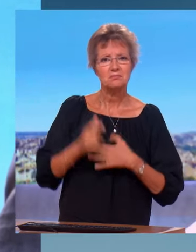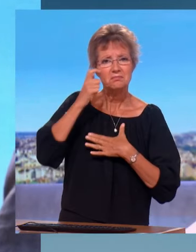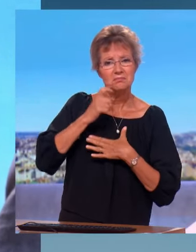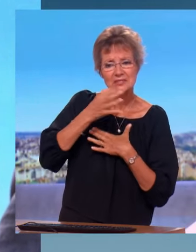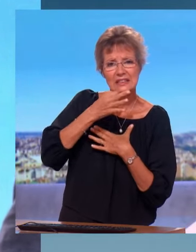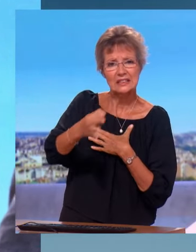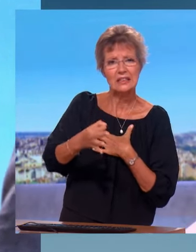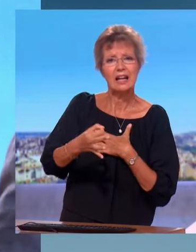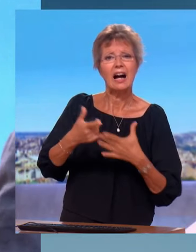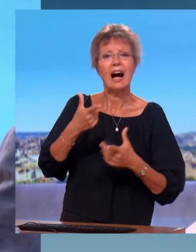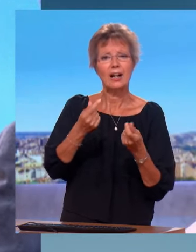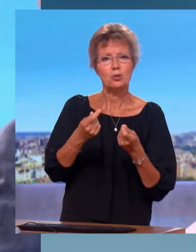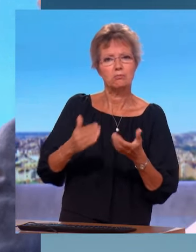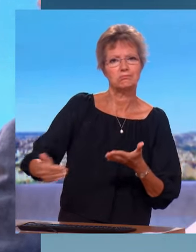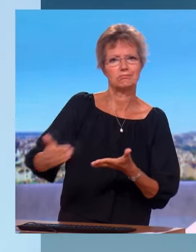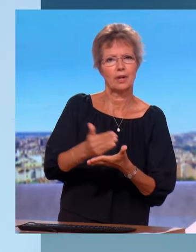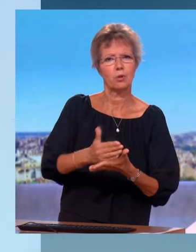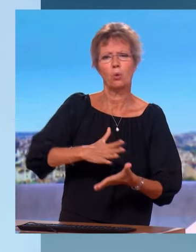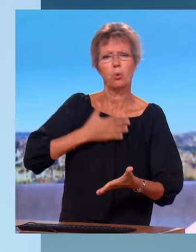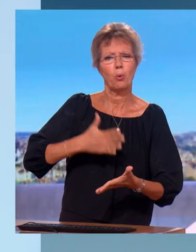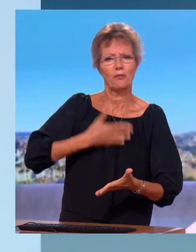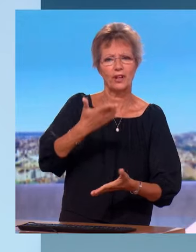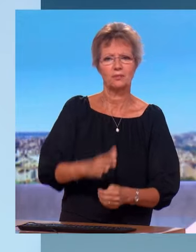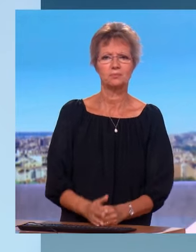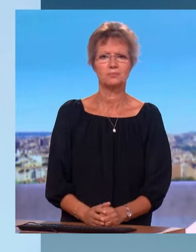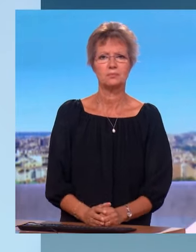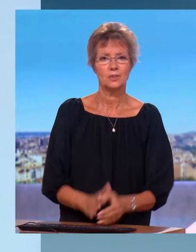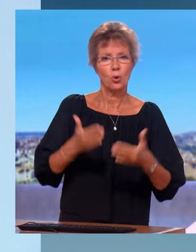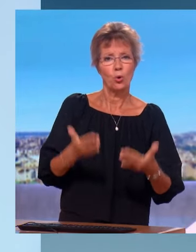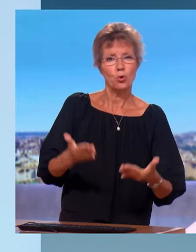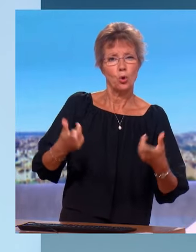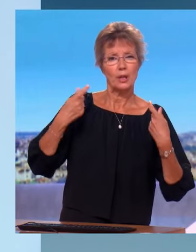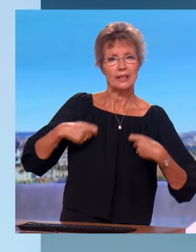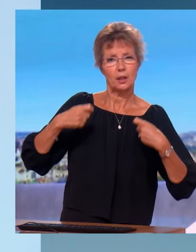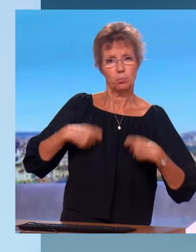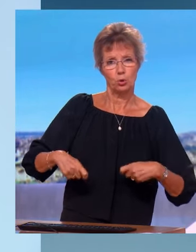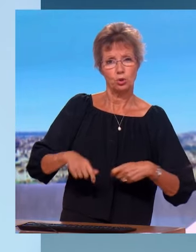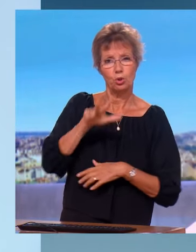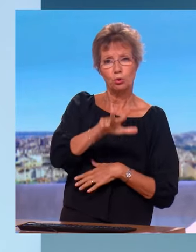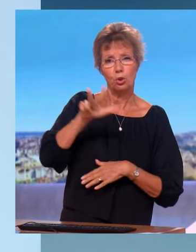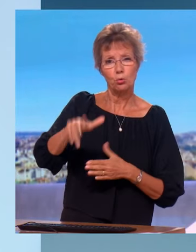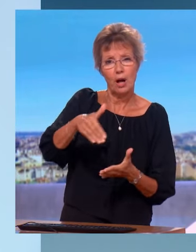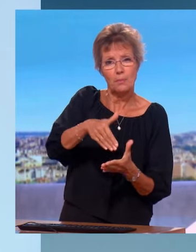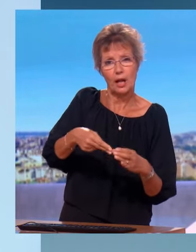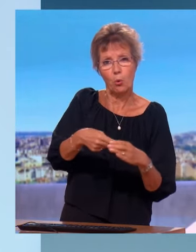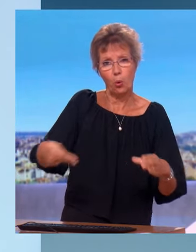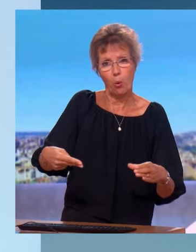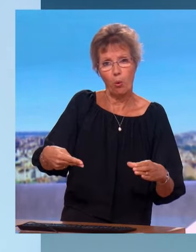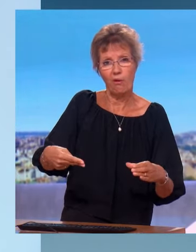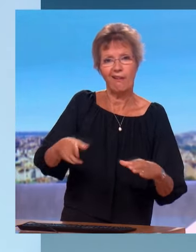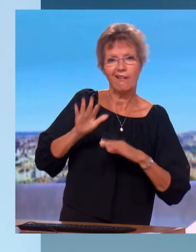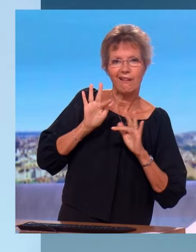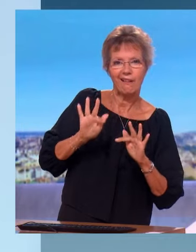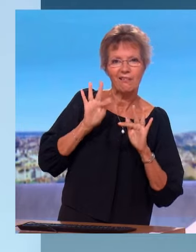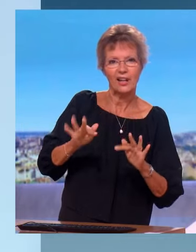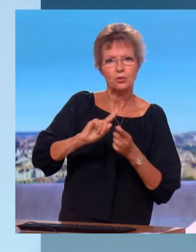à quoi servait cet argent. On l'écoute. – Nous dépensons aujourd'hui dans notre budget 33 milliards d'euros pour la transition écologique. L